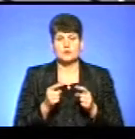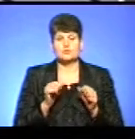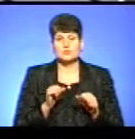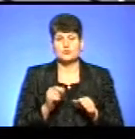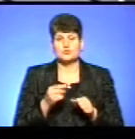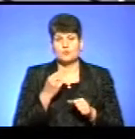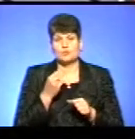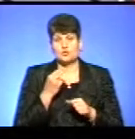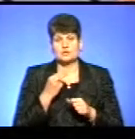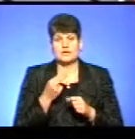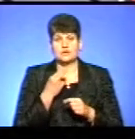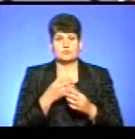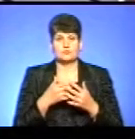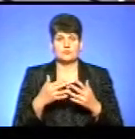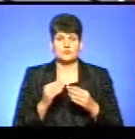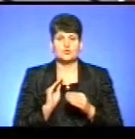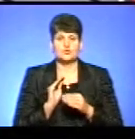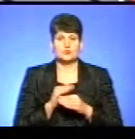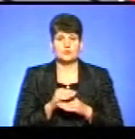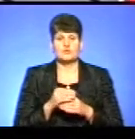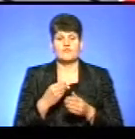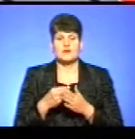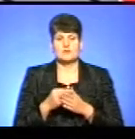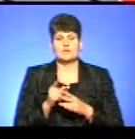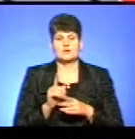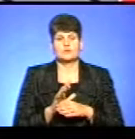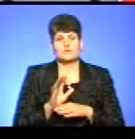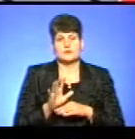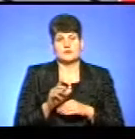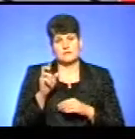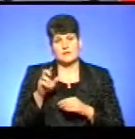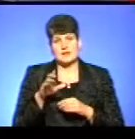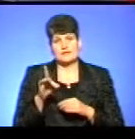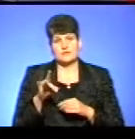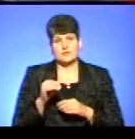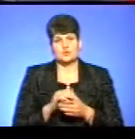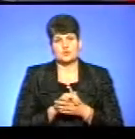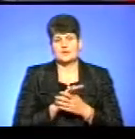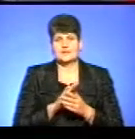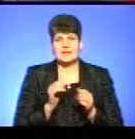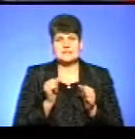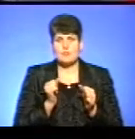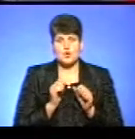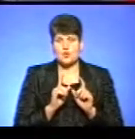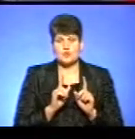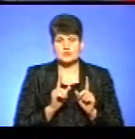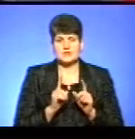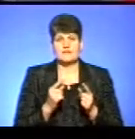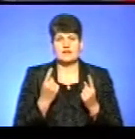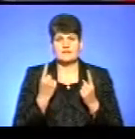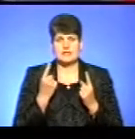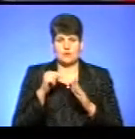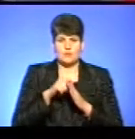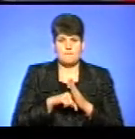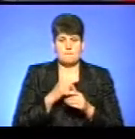але з доданою вартістю, вони йшли до країн Європейського Союзу. Не суто через заморозку, а через глибоку переробку.